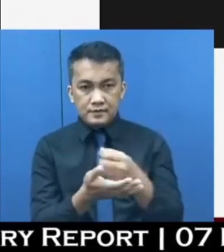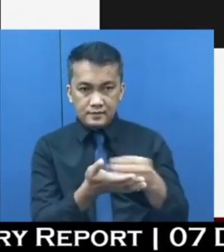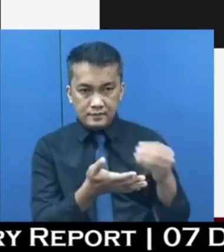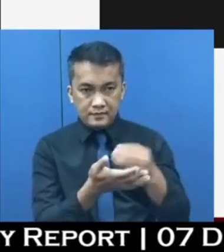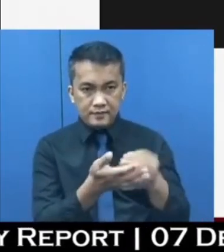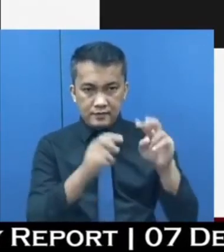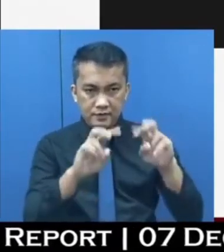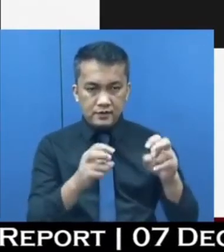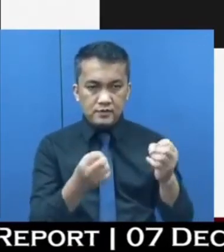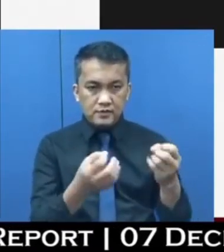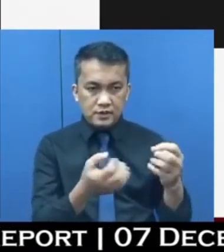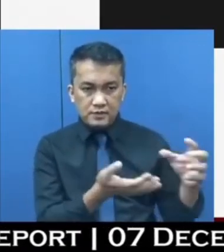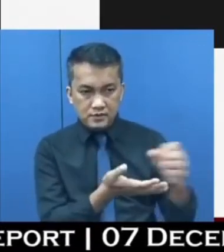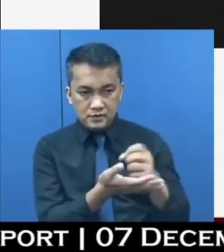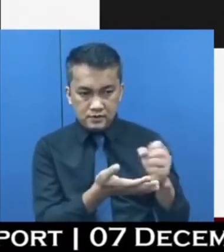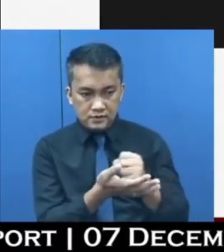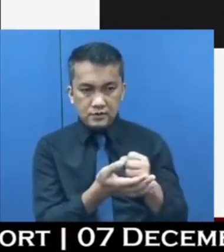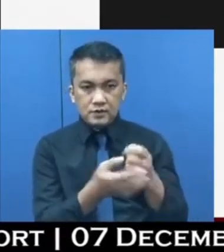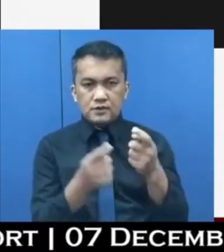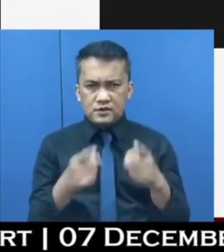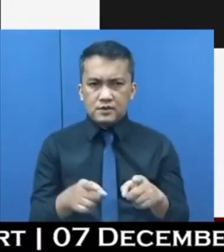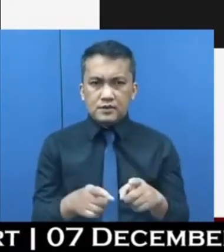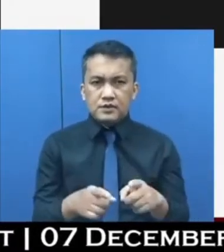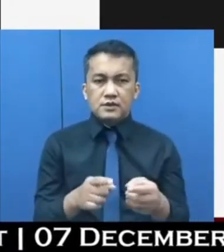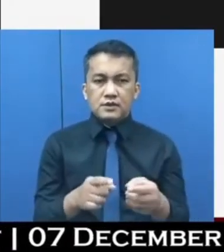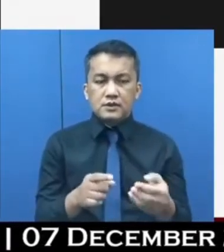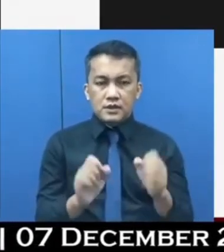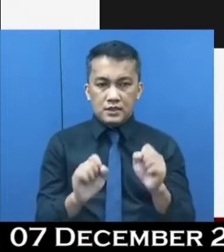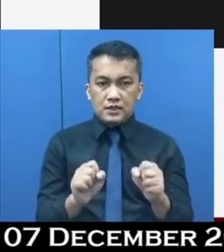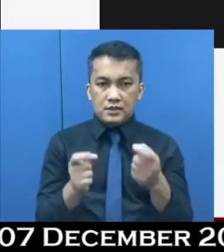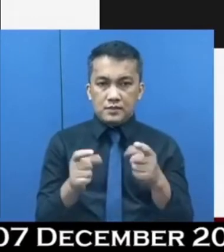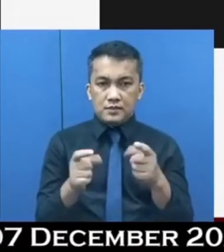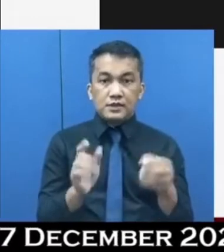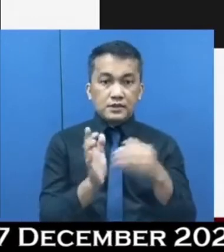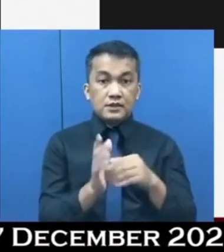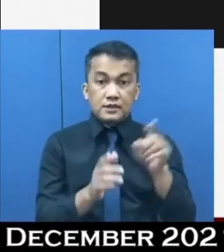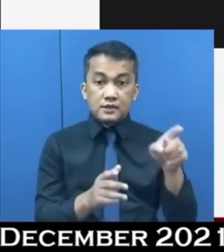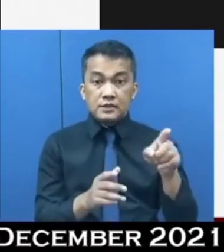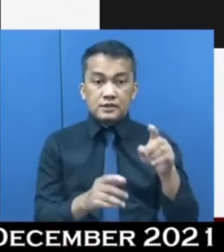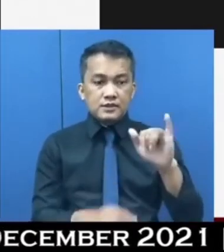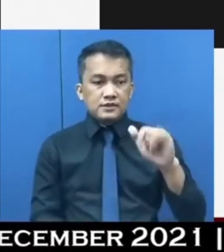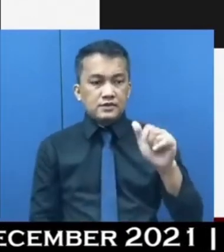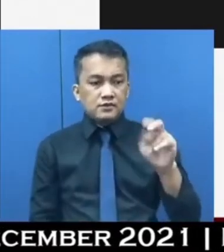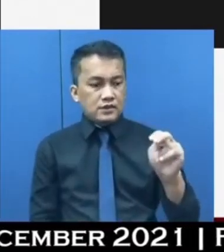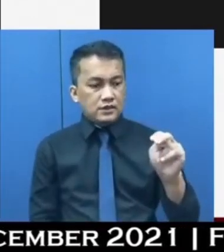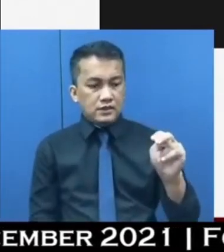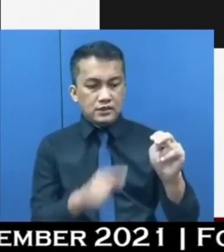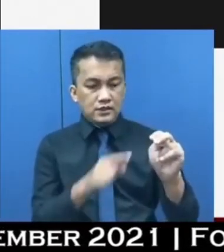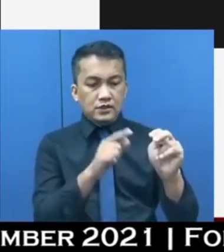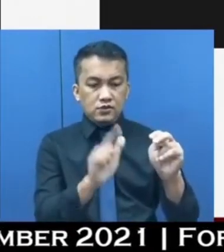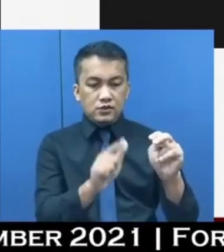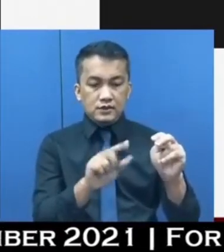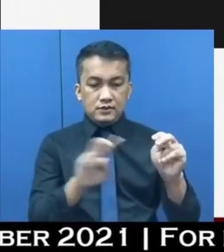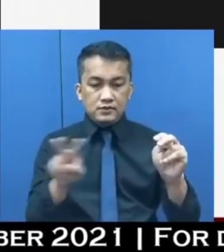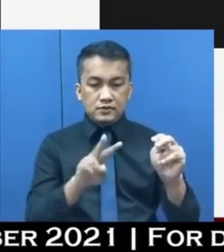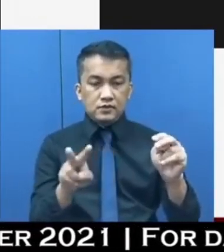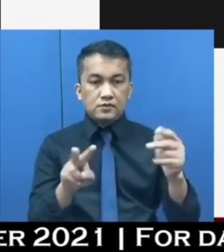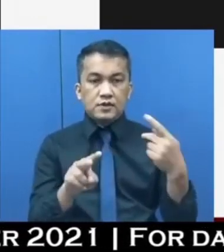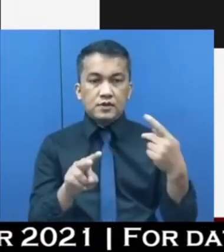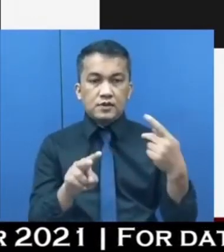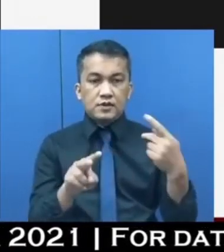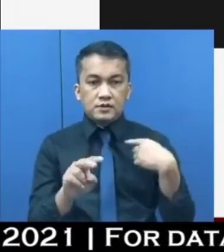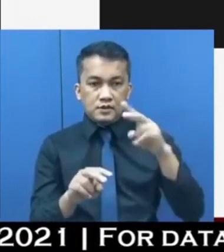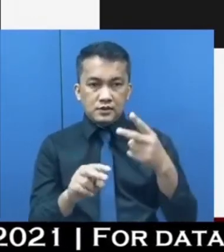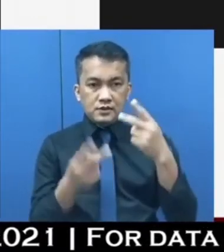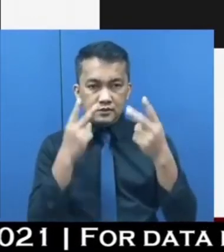marami tayong nakuha. So, that happens. mangyayari uli yan sa January 2022 kasi magkaroon tayo ng second visit